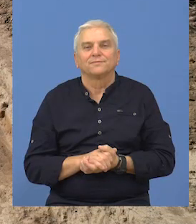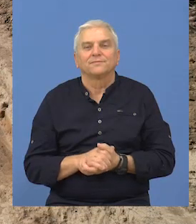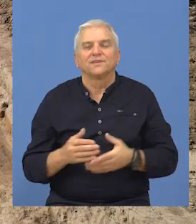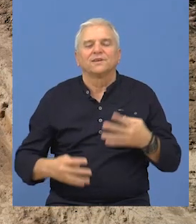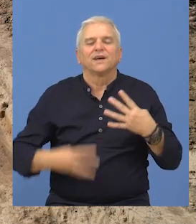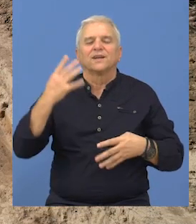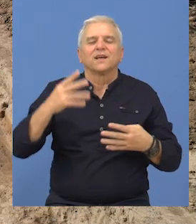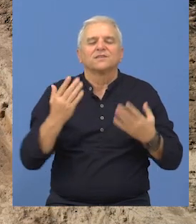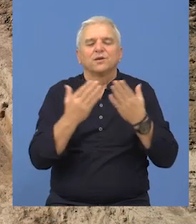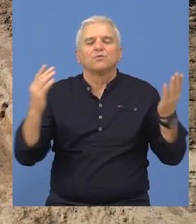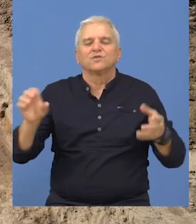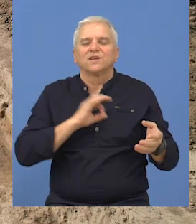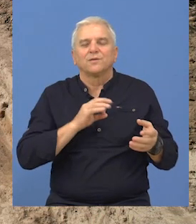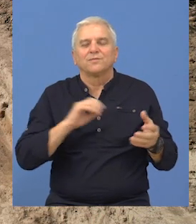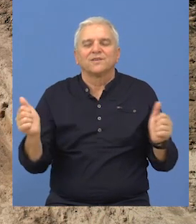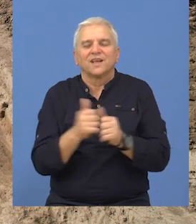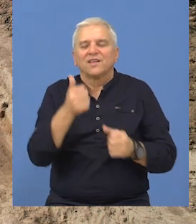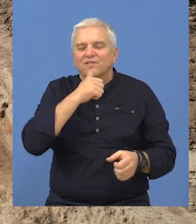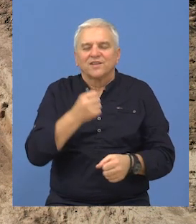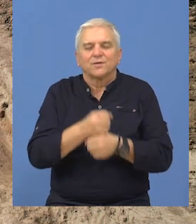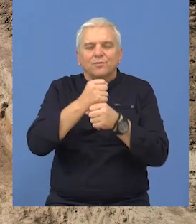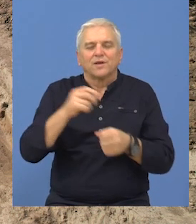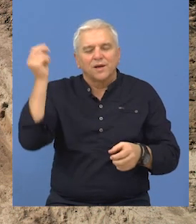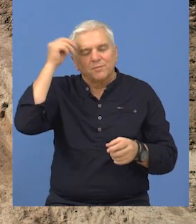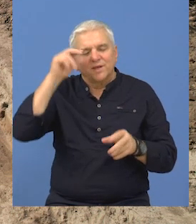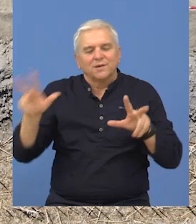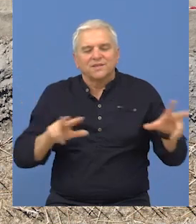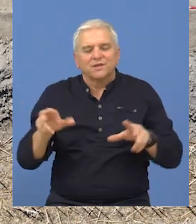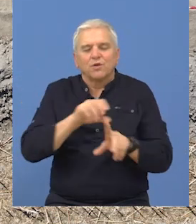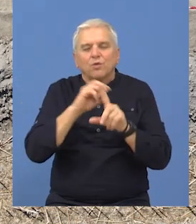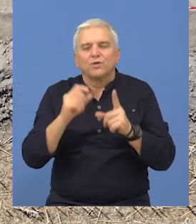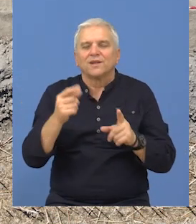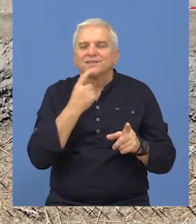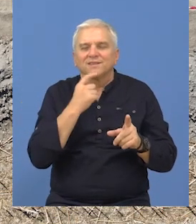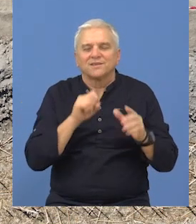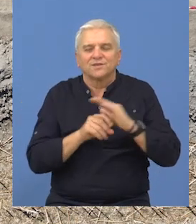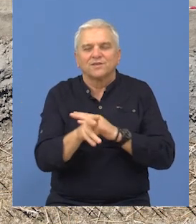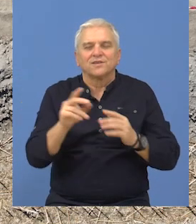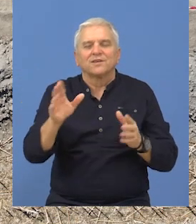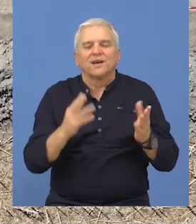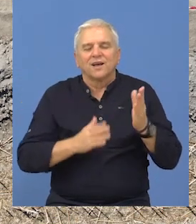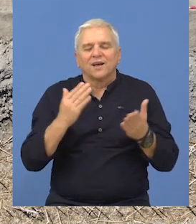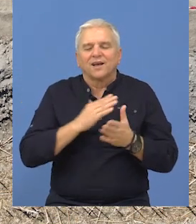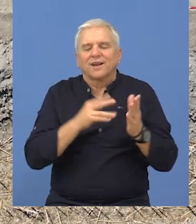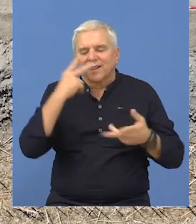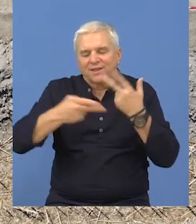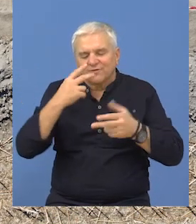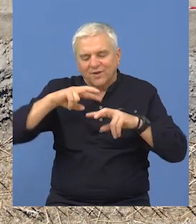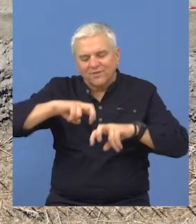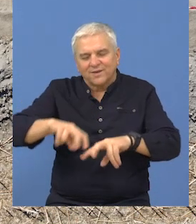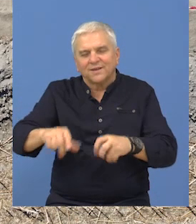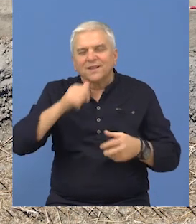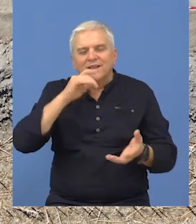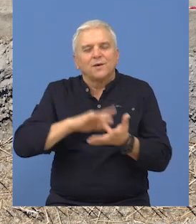Gradski muze Bečej uz financijsku podršku Ministarstva kulture tokom septembra sproveo je sistematska arheološka